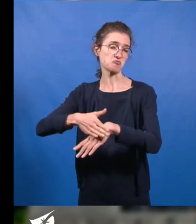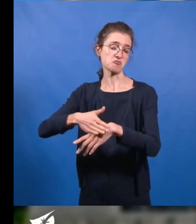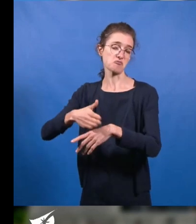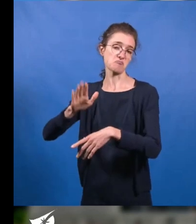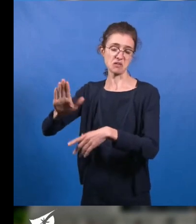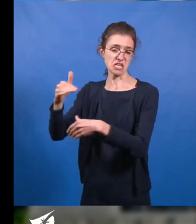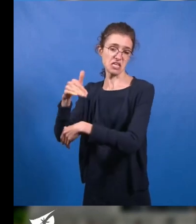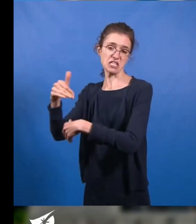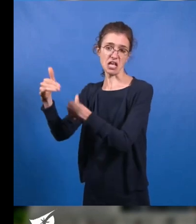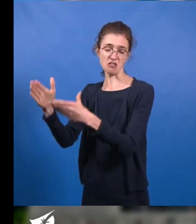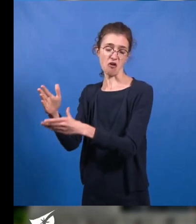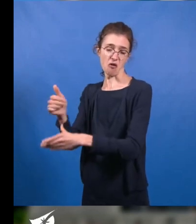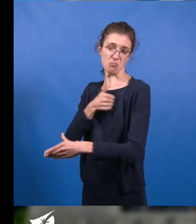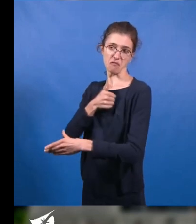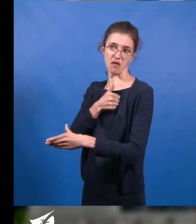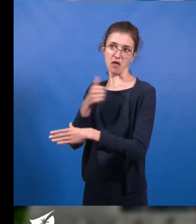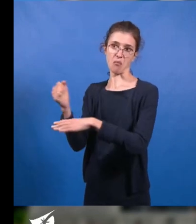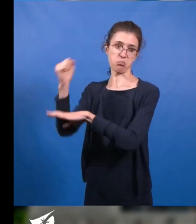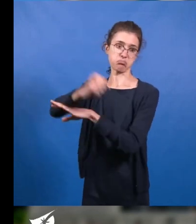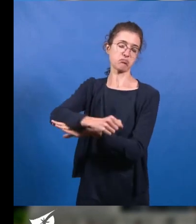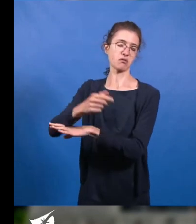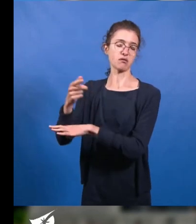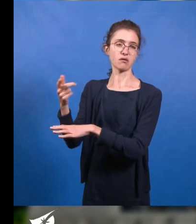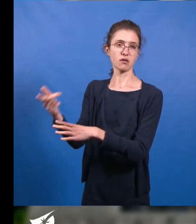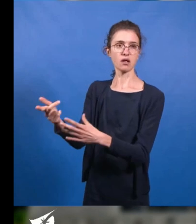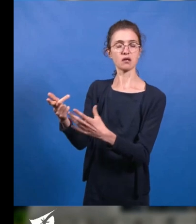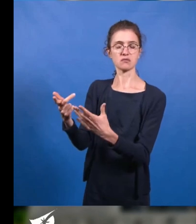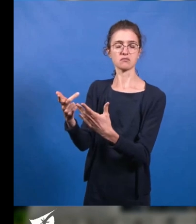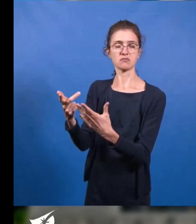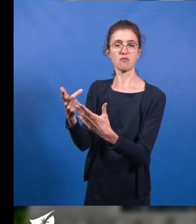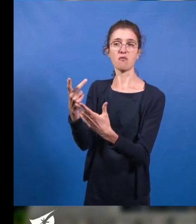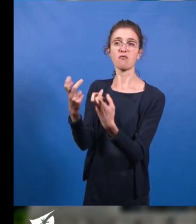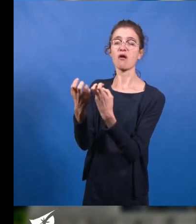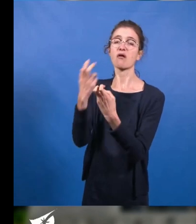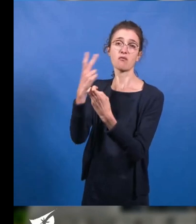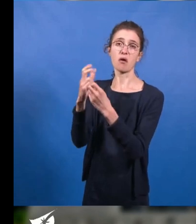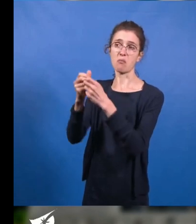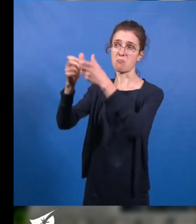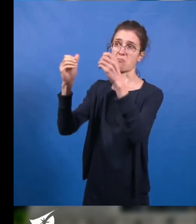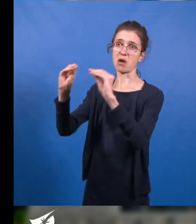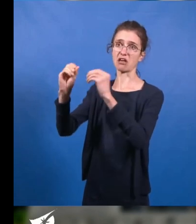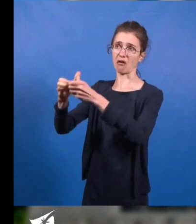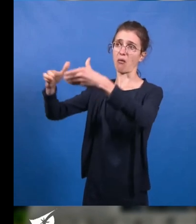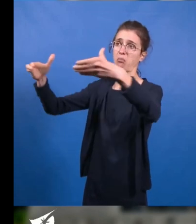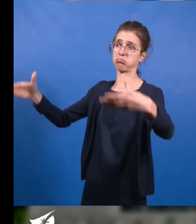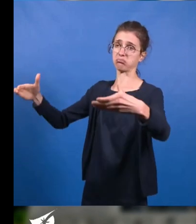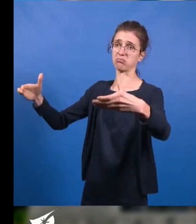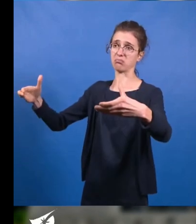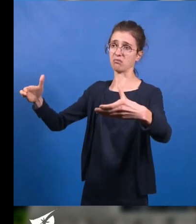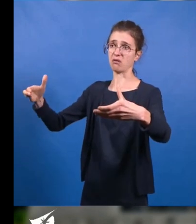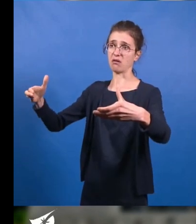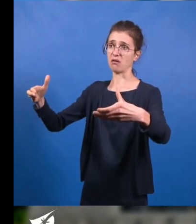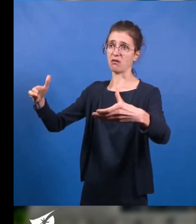a transformé les abords de nos villes en zones vouées à la seule activité des grandes enseignes interchangeables et reproductibles à jamais.